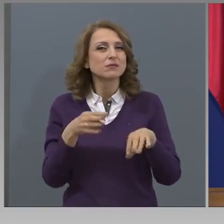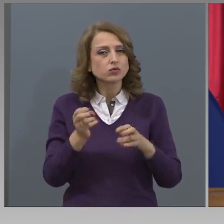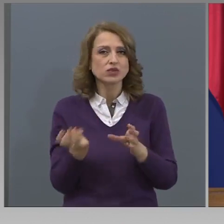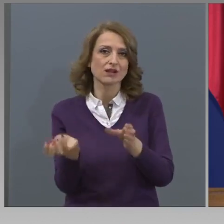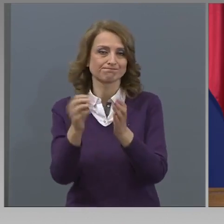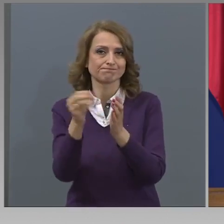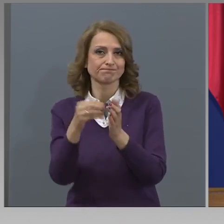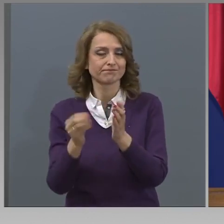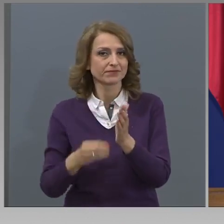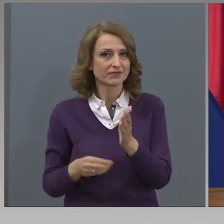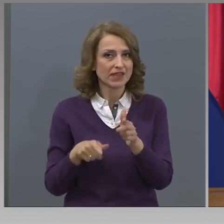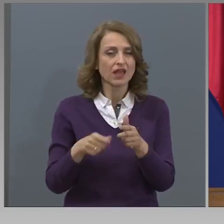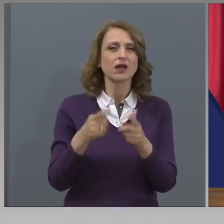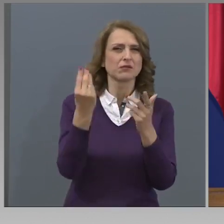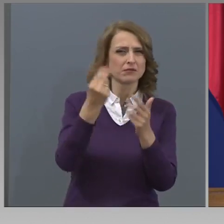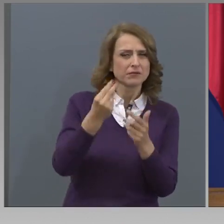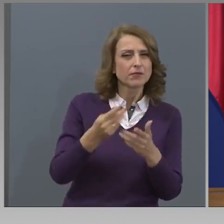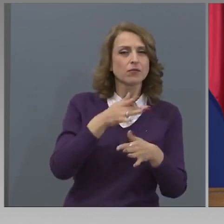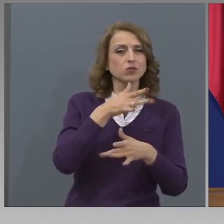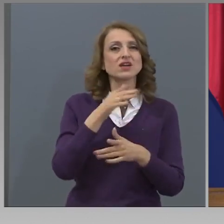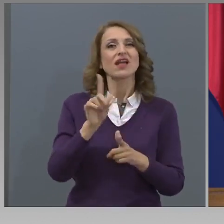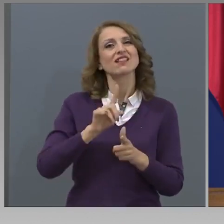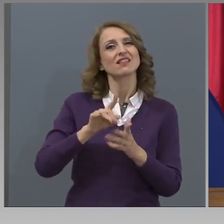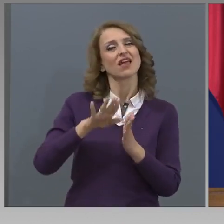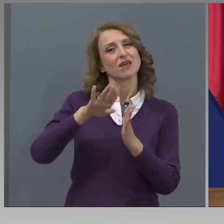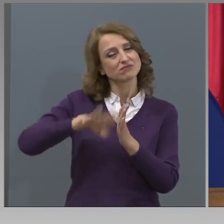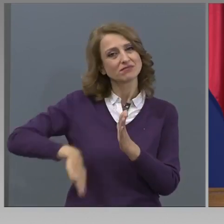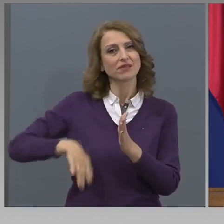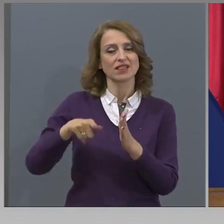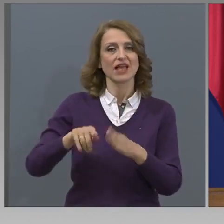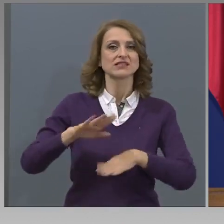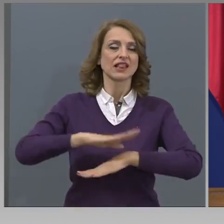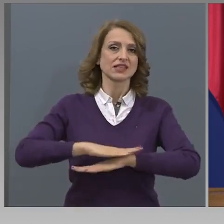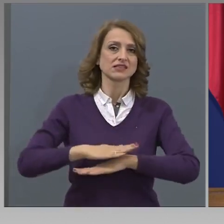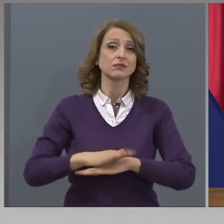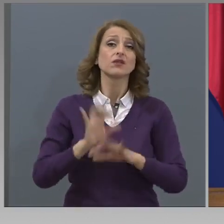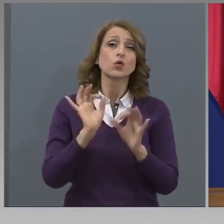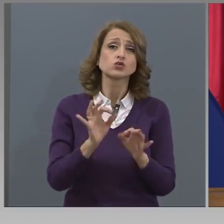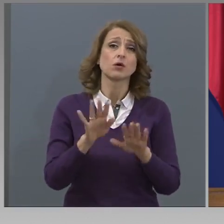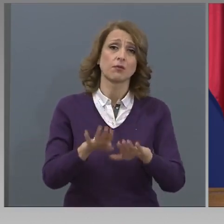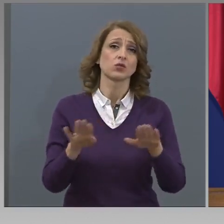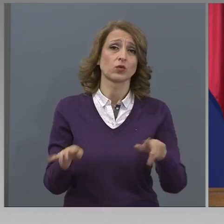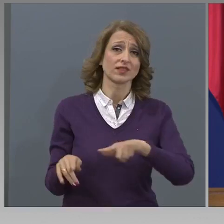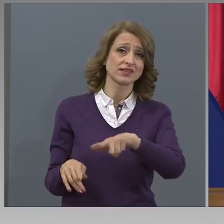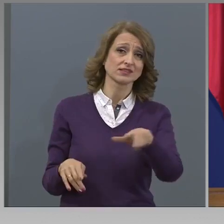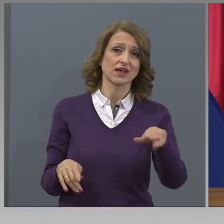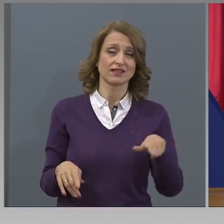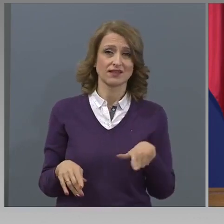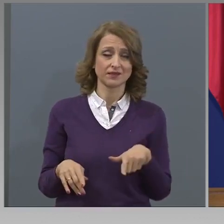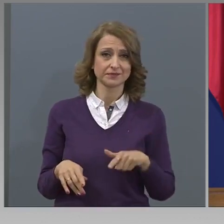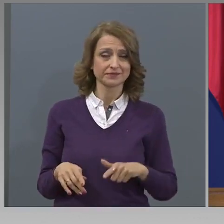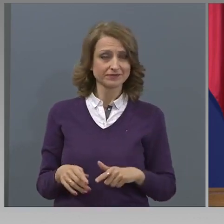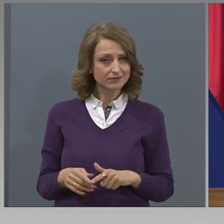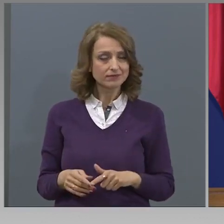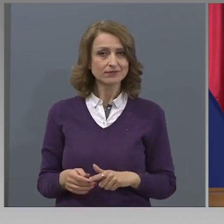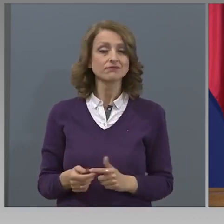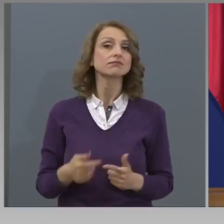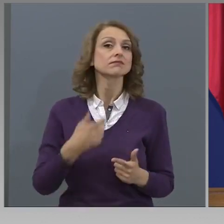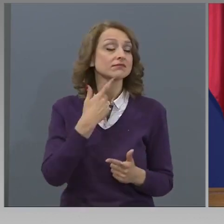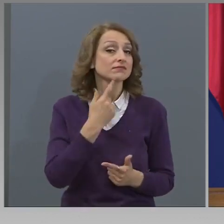резултатите по тези учебни програми да се освоят, да ни бъдат ущетени тези дисциплини, но най-вече децата да ни бъдат ущетени,